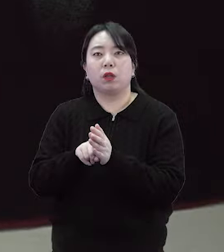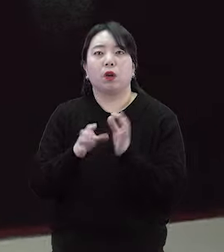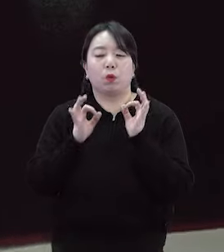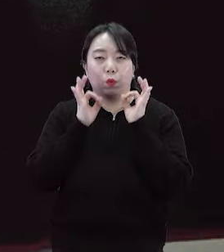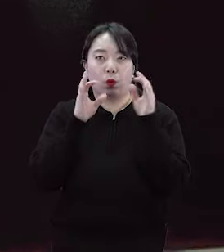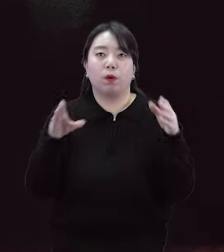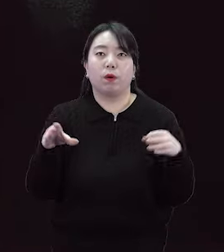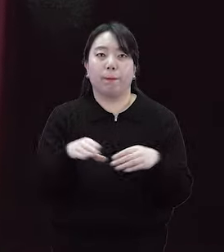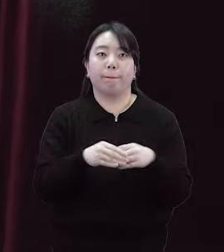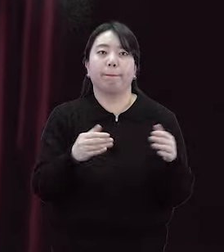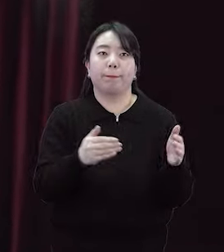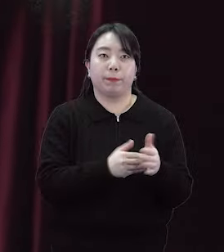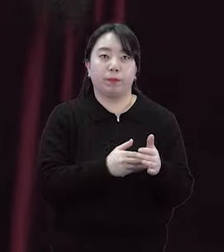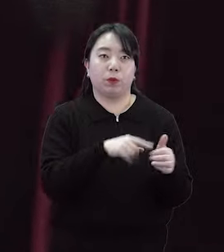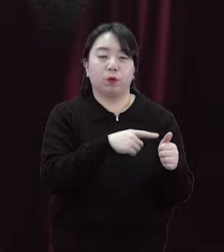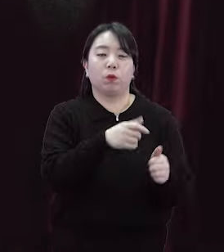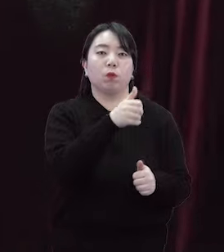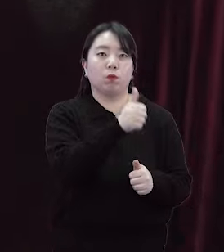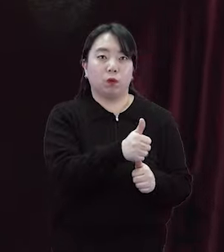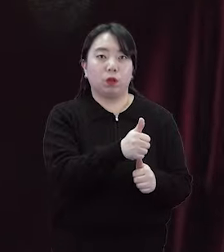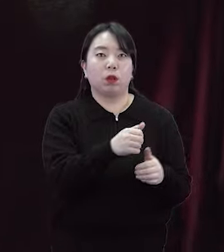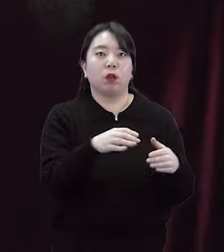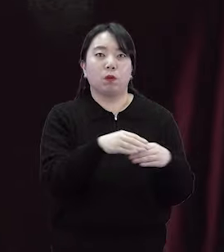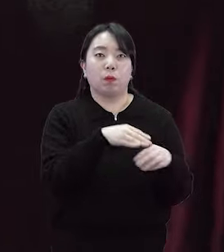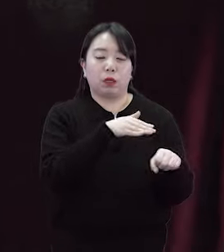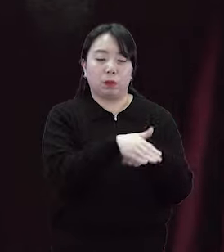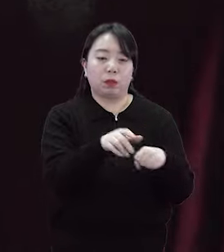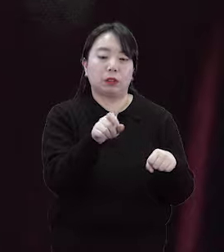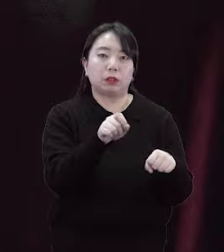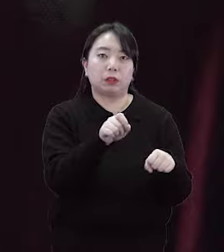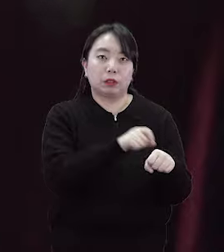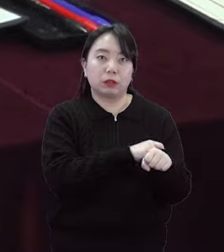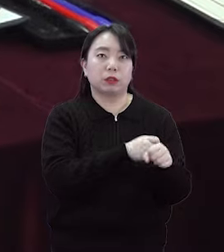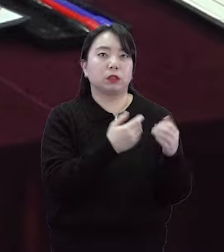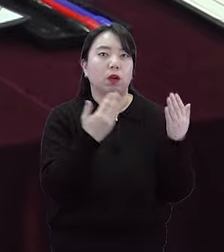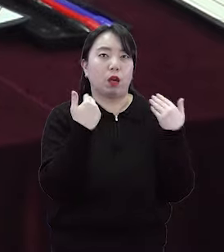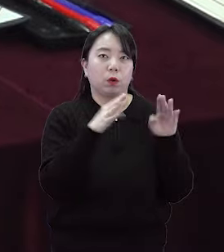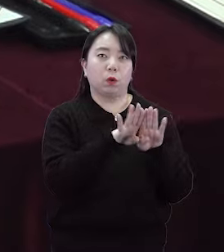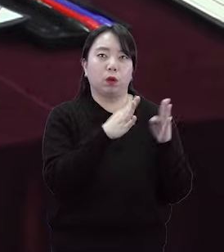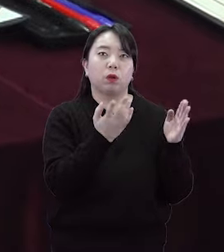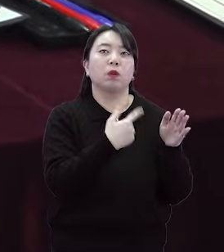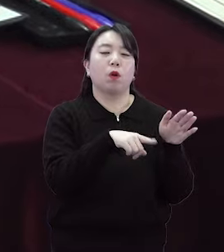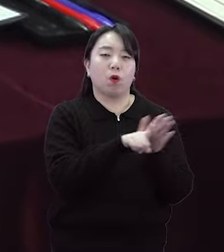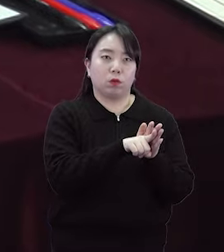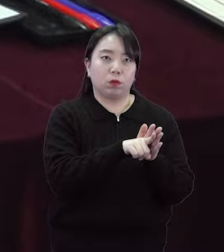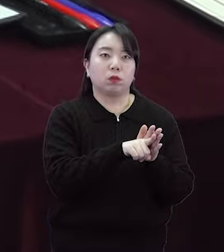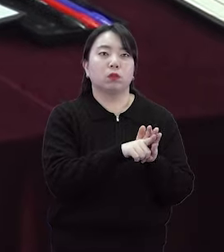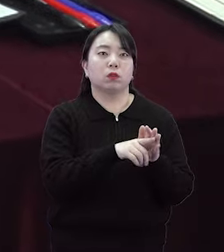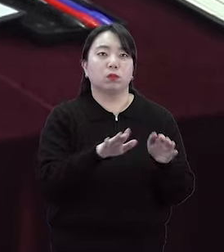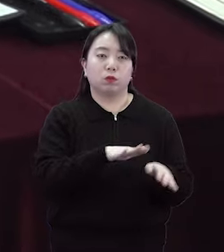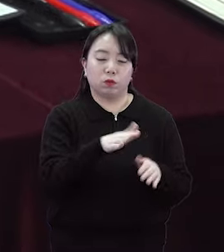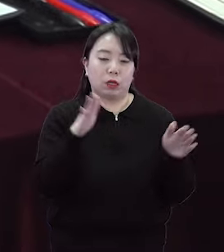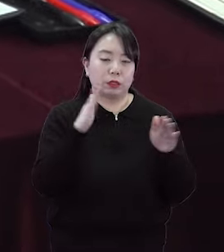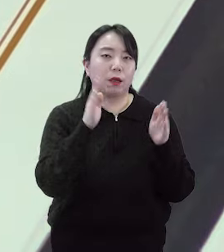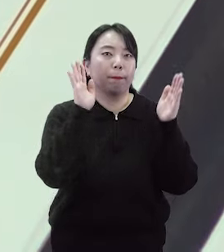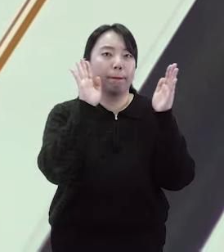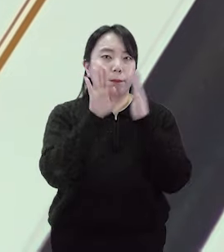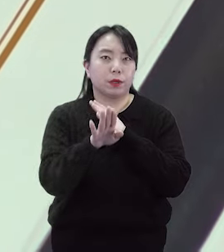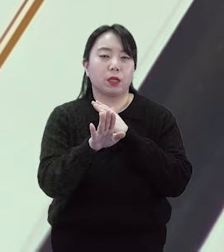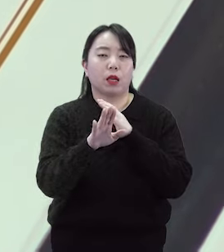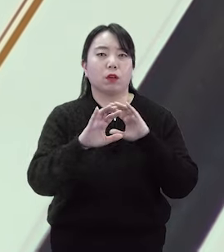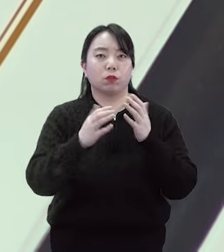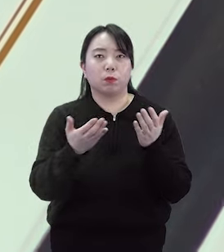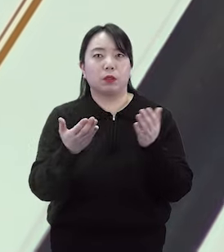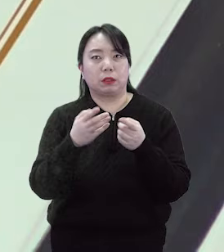김지철 교육감은 협약형 특성화고 개교를 위한 업무협약으로 우리 학생들이 미래 글로벌